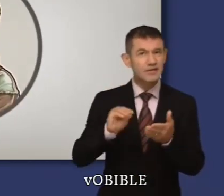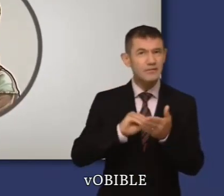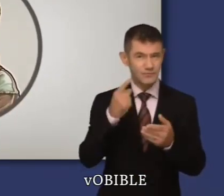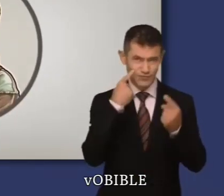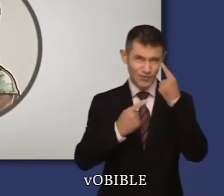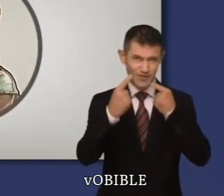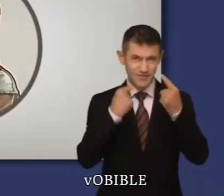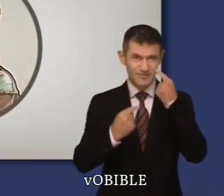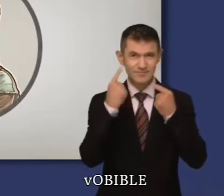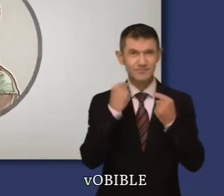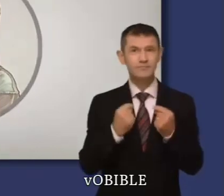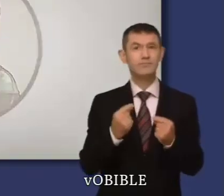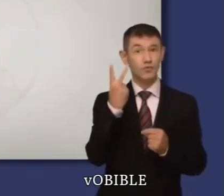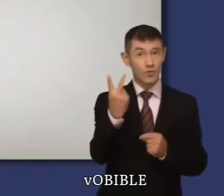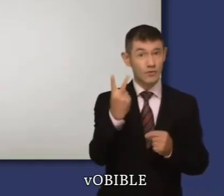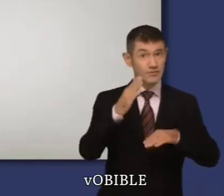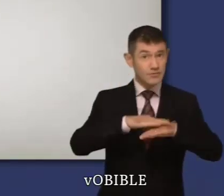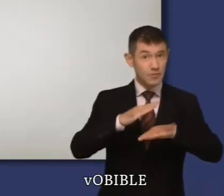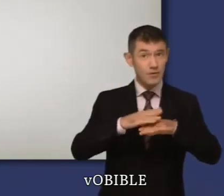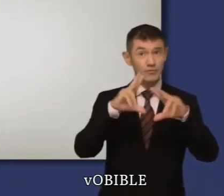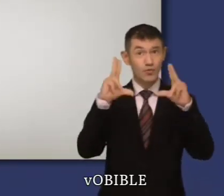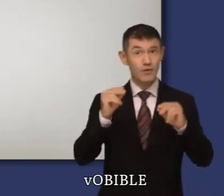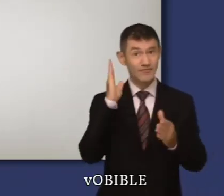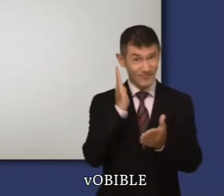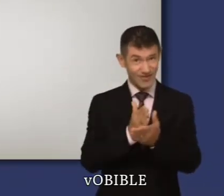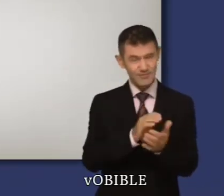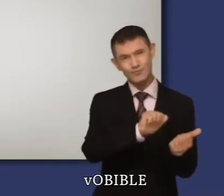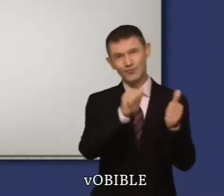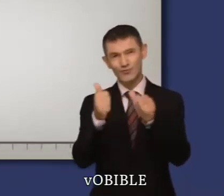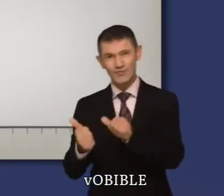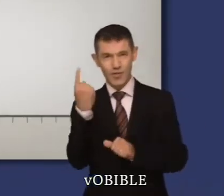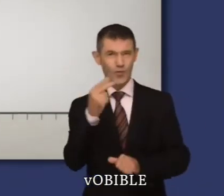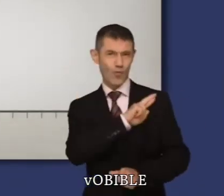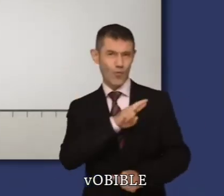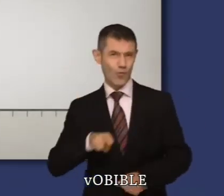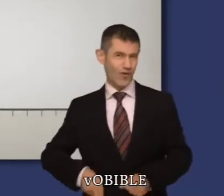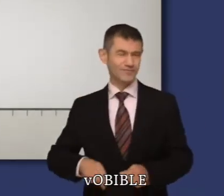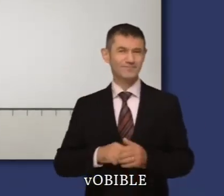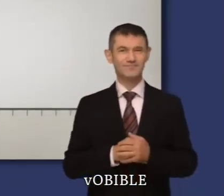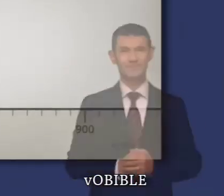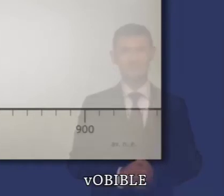Jérémie en est le rédacteur. Un roi poursuit le récit là où deux Samuel l'a laissé.